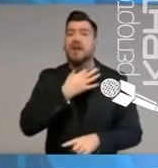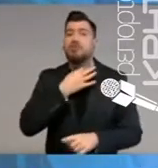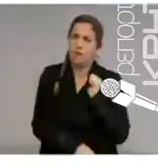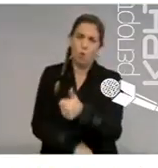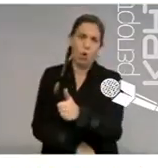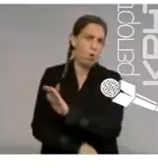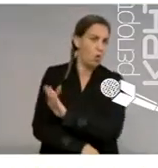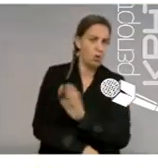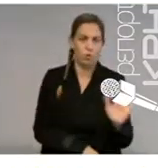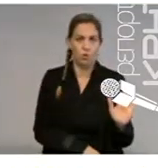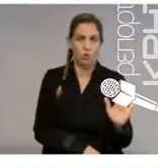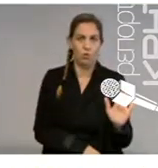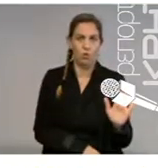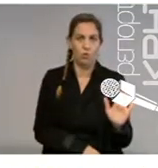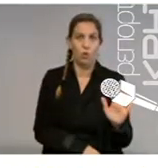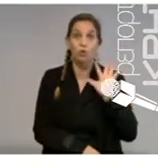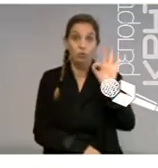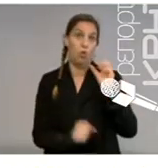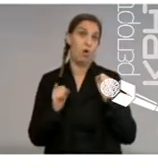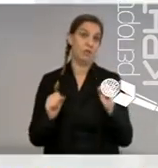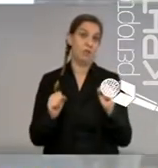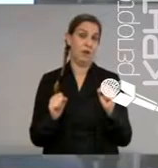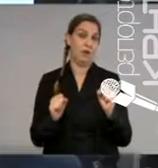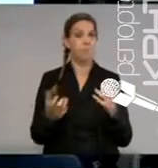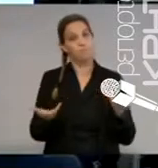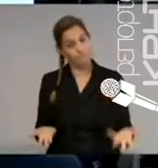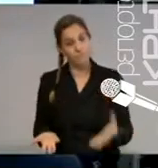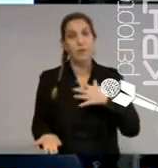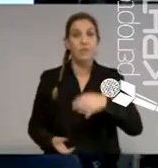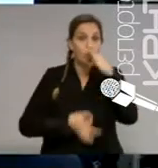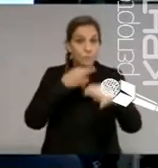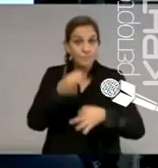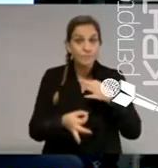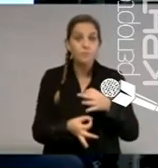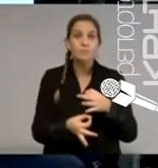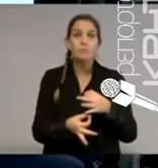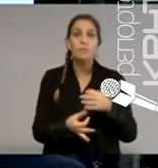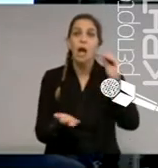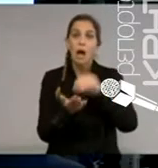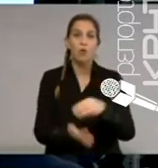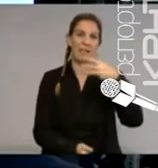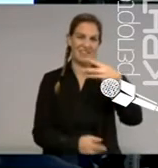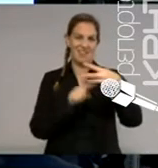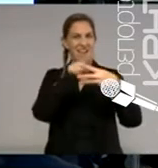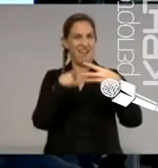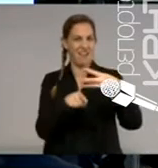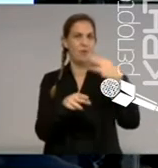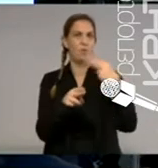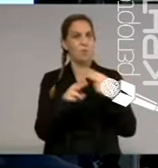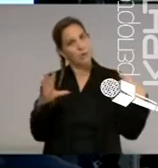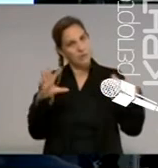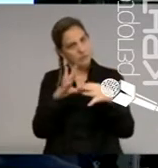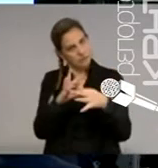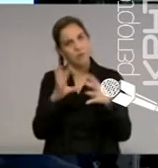πολιτικές. Αναφορά έγινε και στο βόρειο οδικό άξονα της Κρήτης σε σχέση με το ότι το έργο έχει ήδη ξεμπλοκαριστεί χωρίς όμως να δίνεται